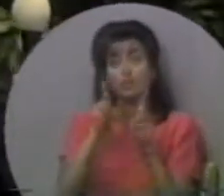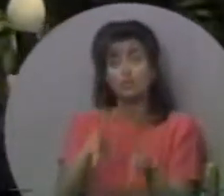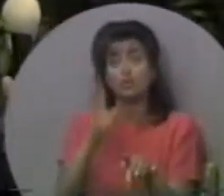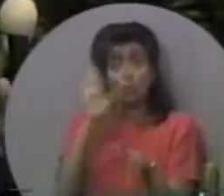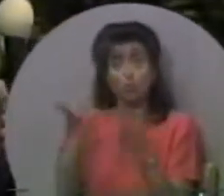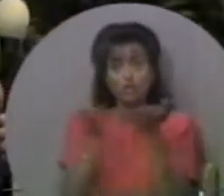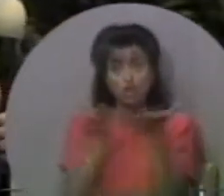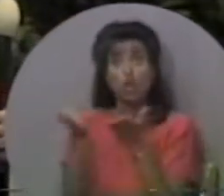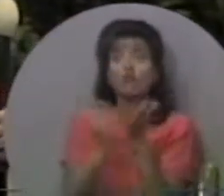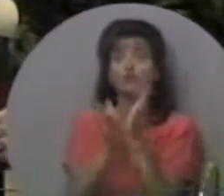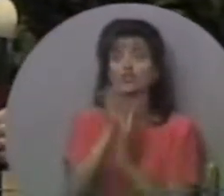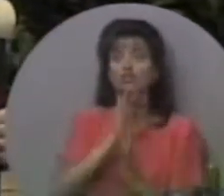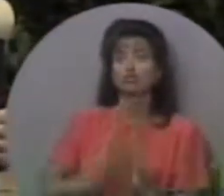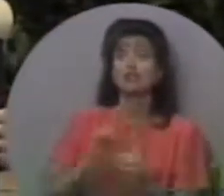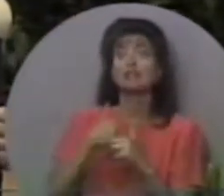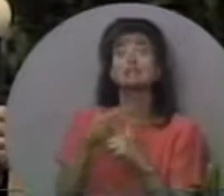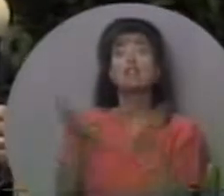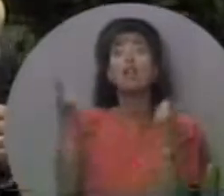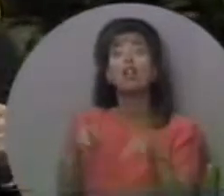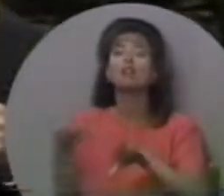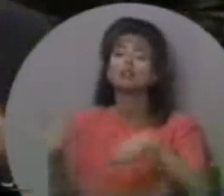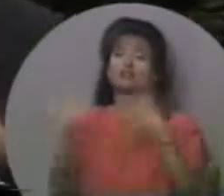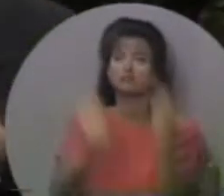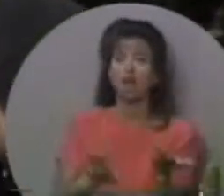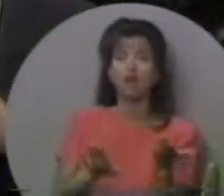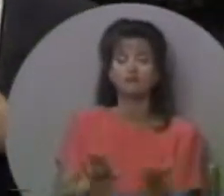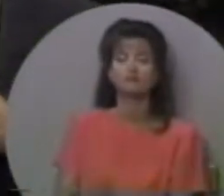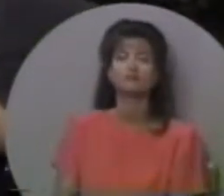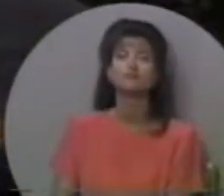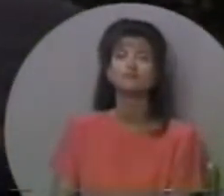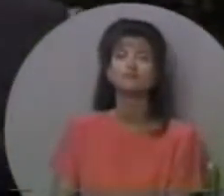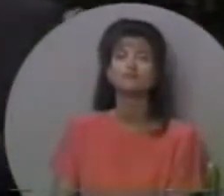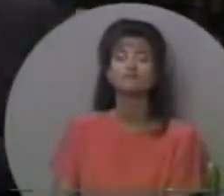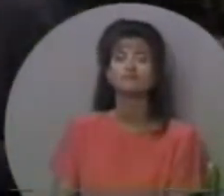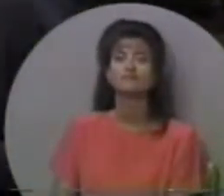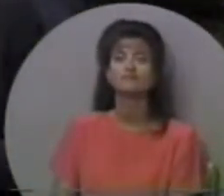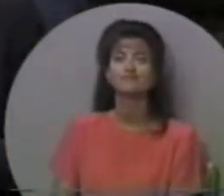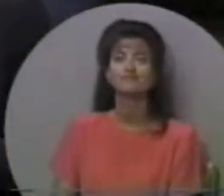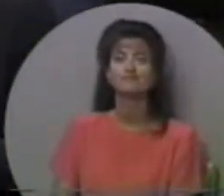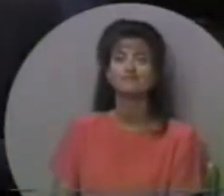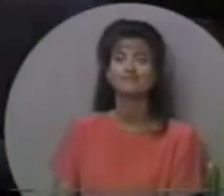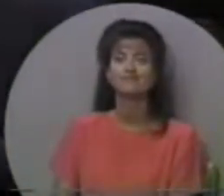і кожна людина служила би Ісусу Христу до дня своєї смерті.